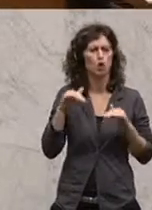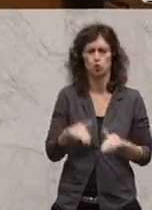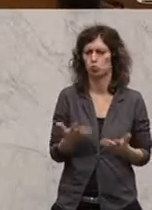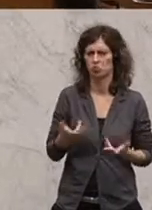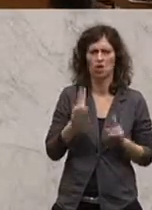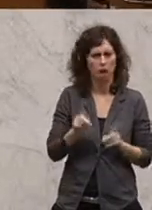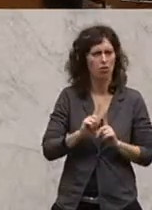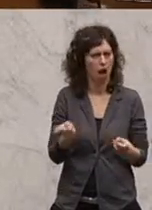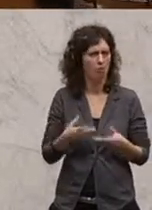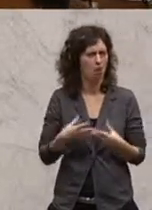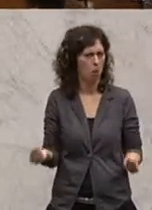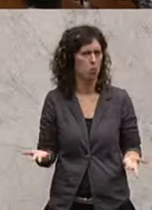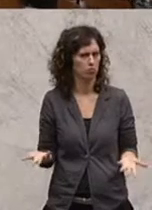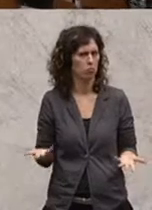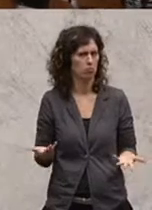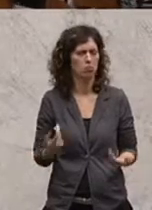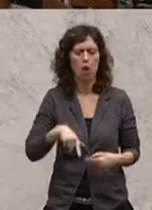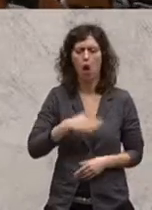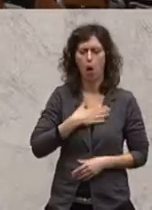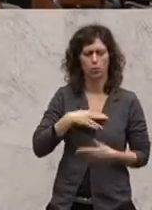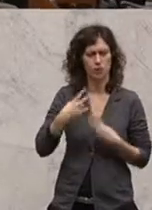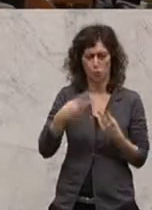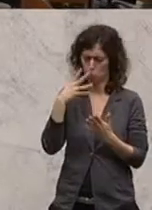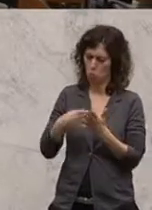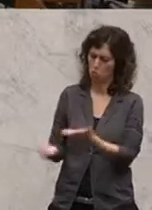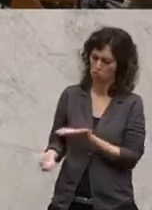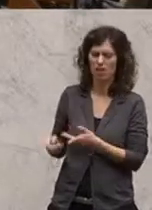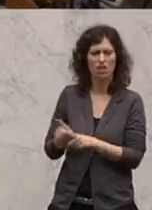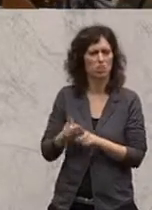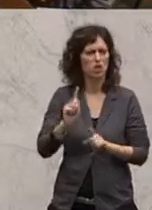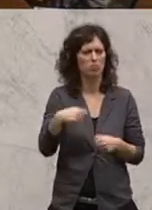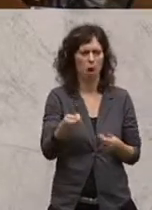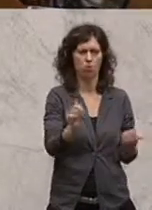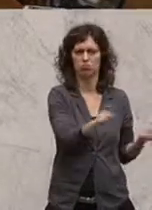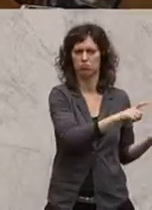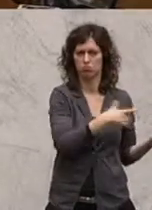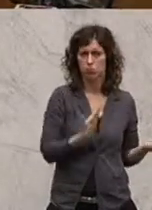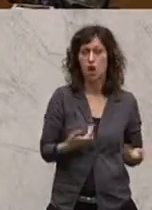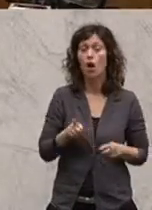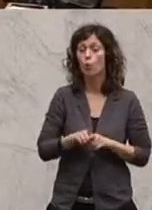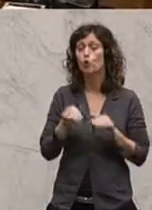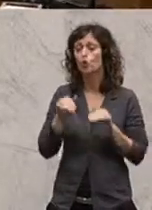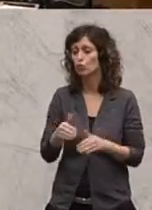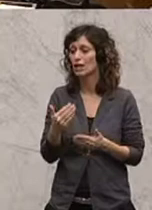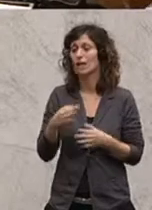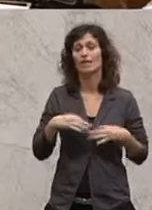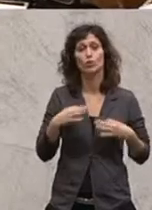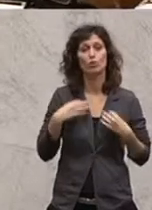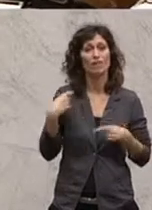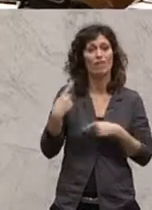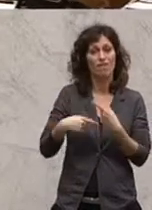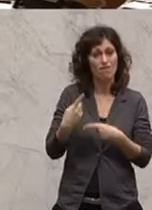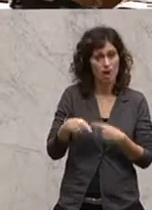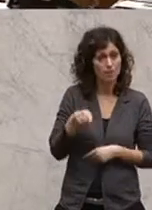auf anderem Weg gewährleisten, indem Ausweiskontrollen wie auch an anderen Stellen eingeführt werden. Der Schutz vor gesundheitlichen Gefahren,